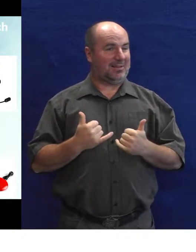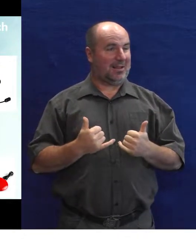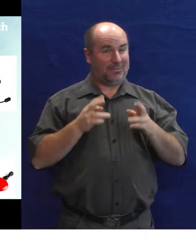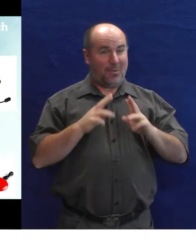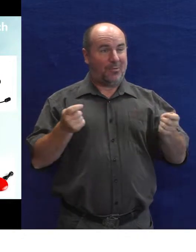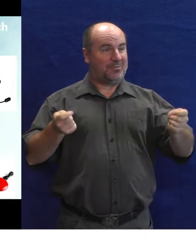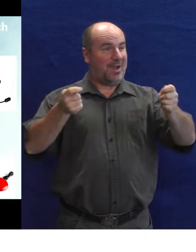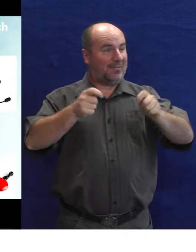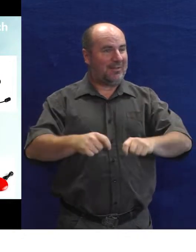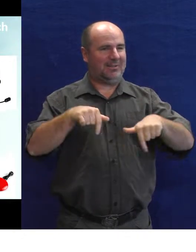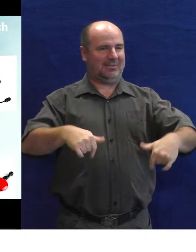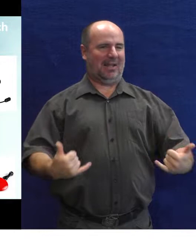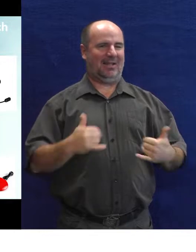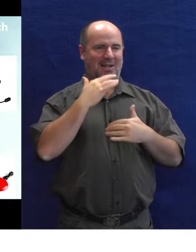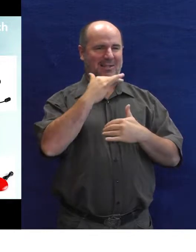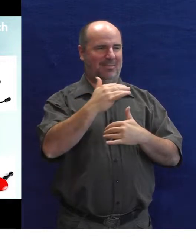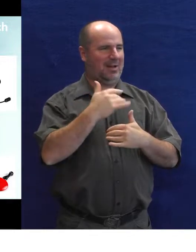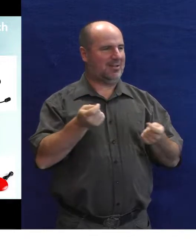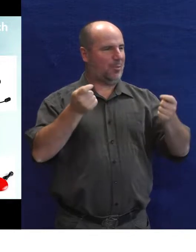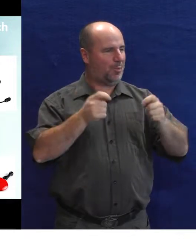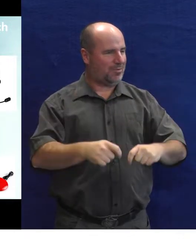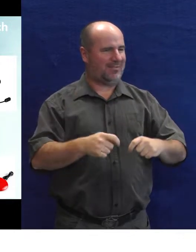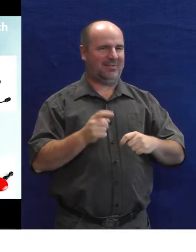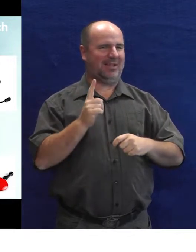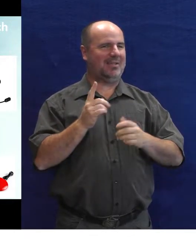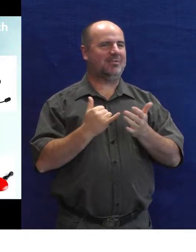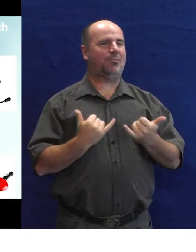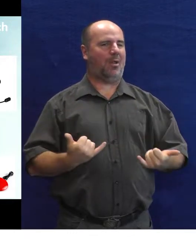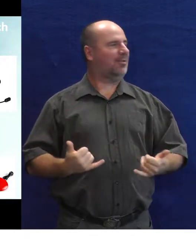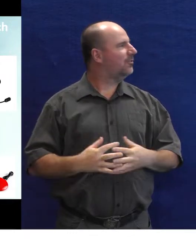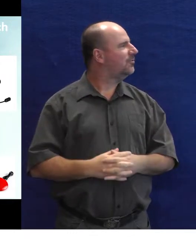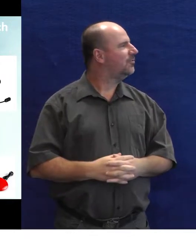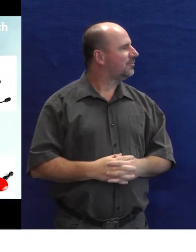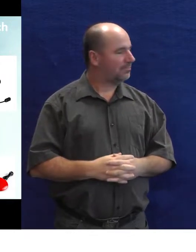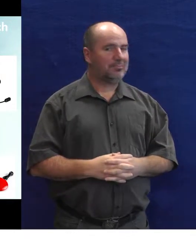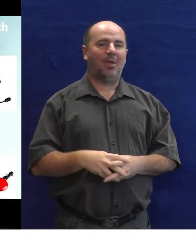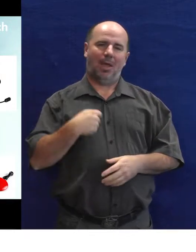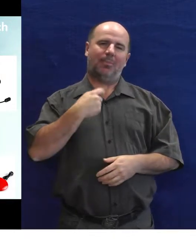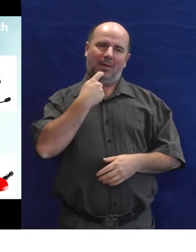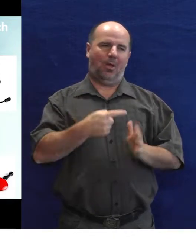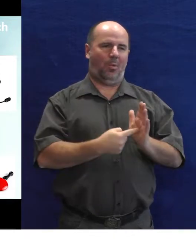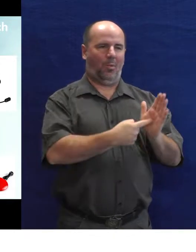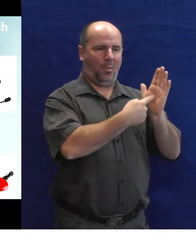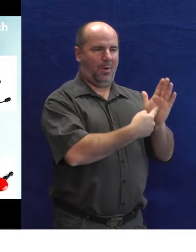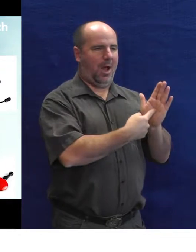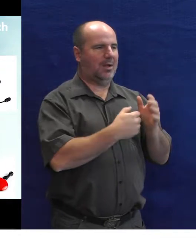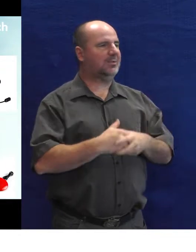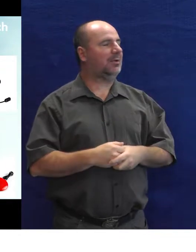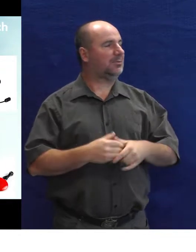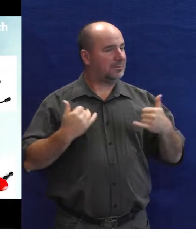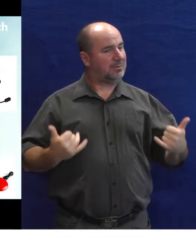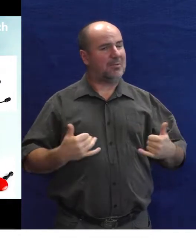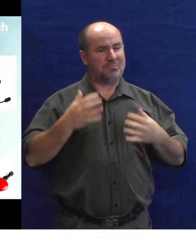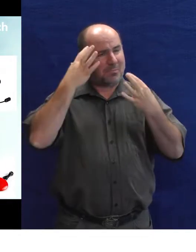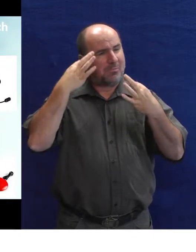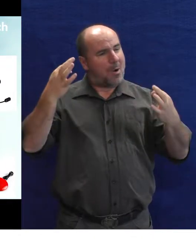semináři inspo ukončit. Já bych vám rád ukázal v podstatě podle mě trend,